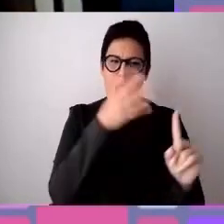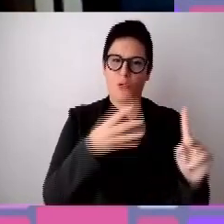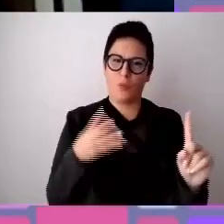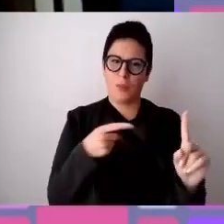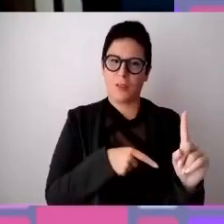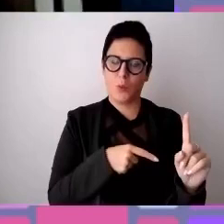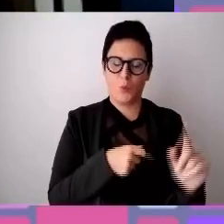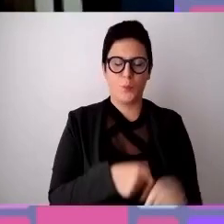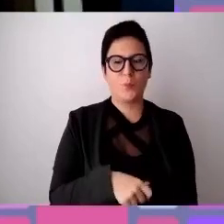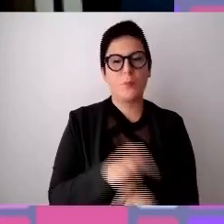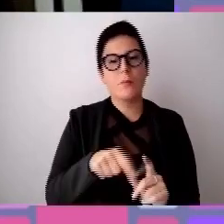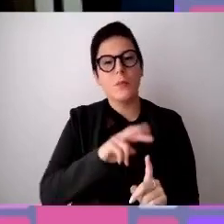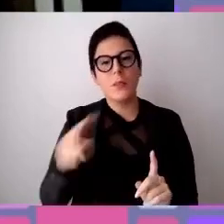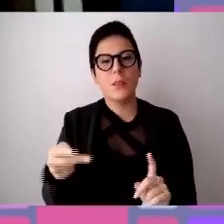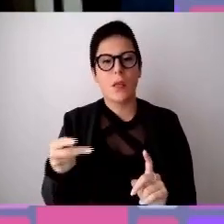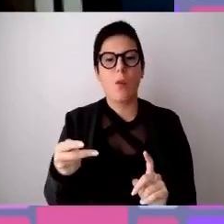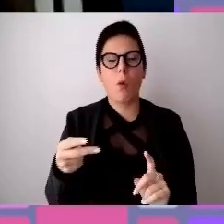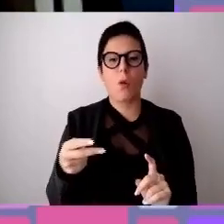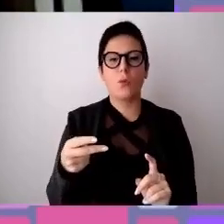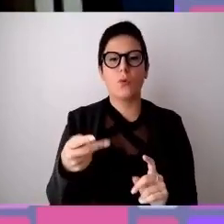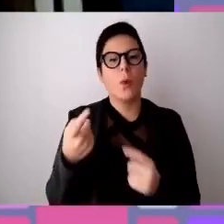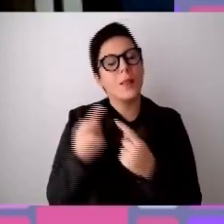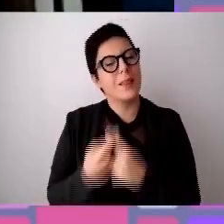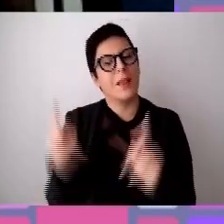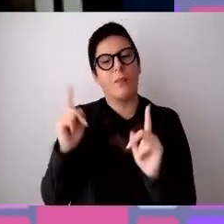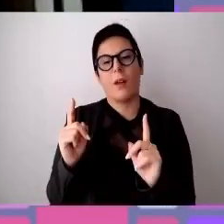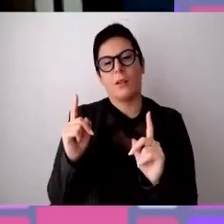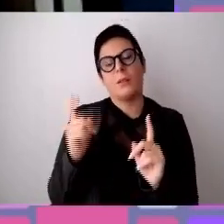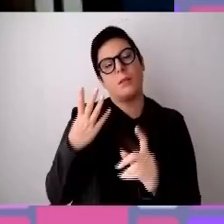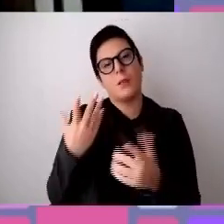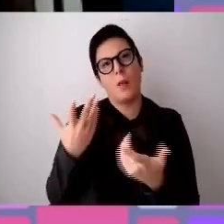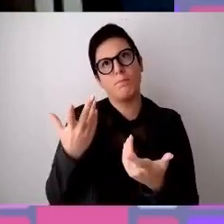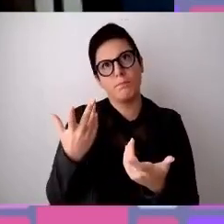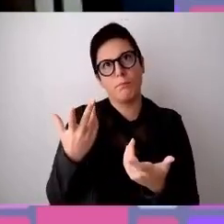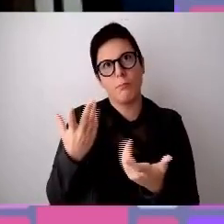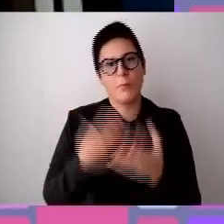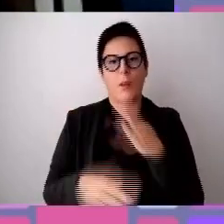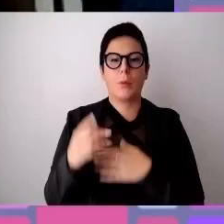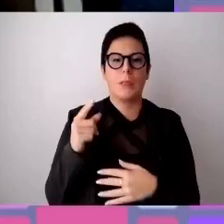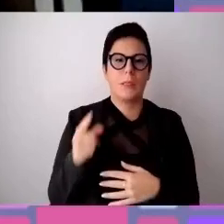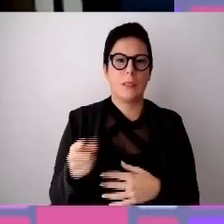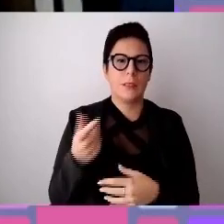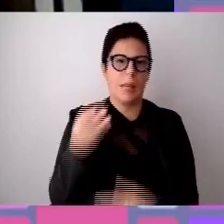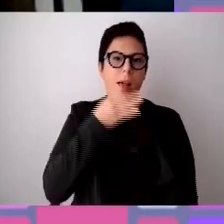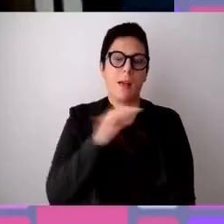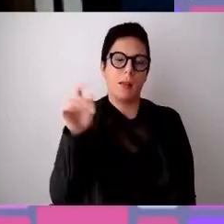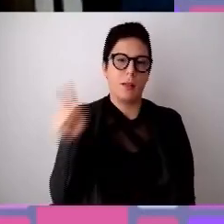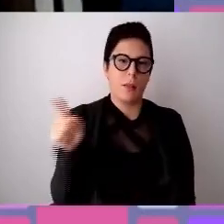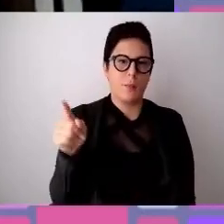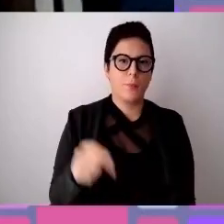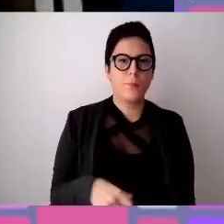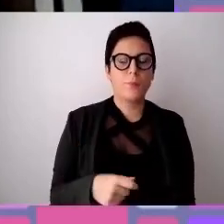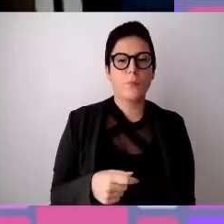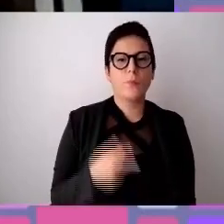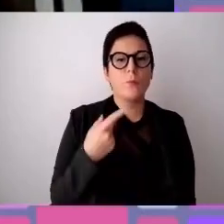secondo invece alla diversa abilità, ma affrontiamo uno stesso identico tema da un particolare punto di vista,